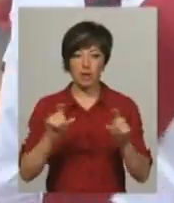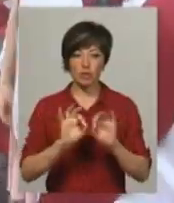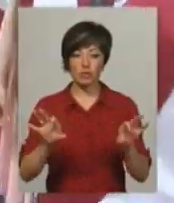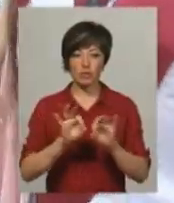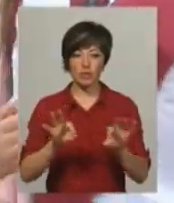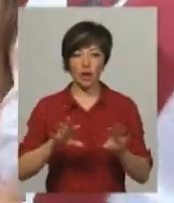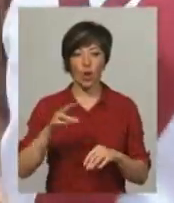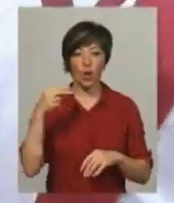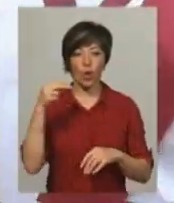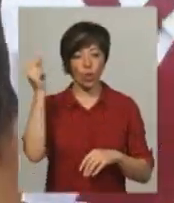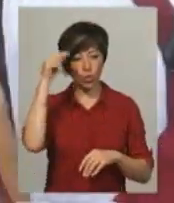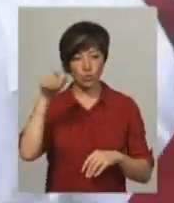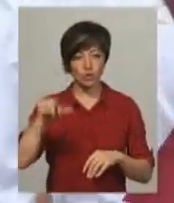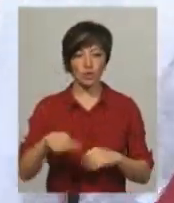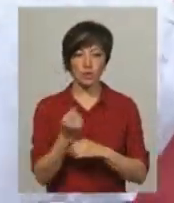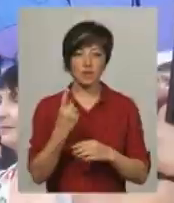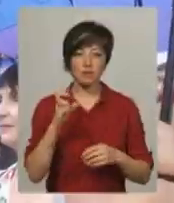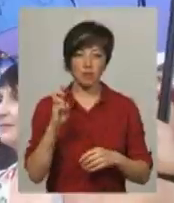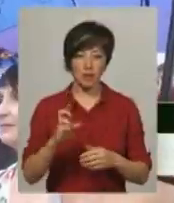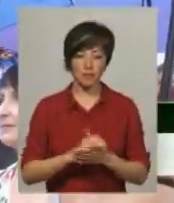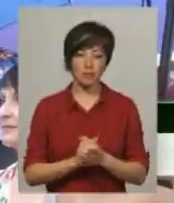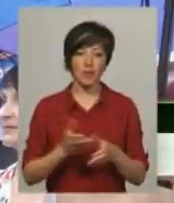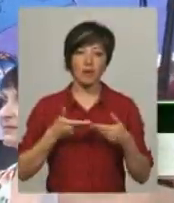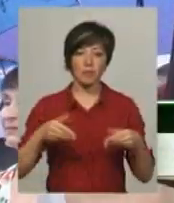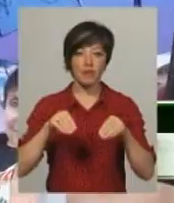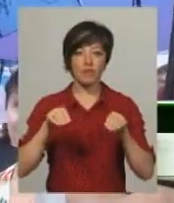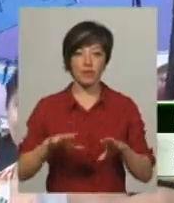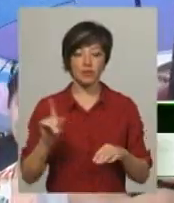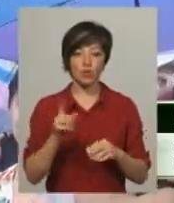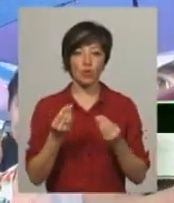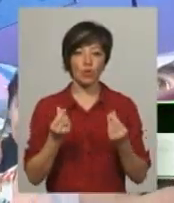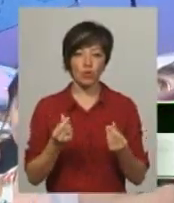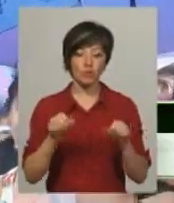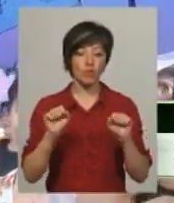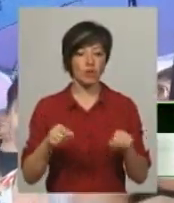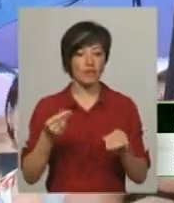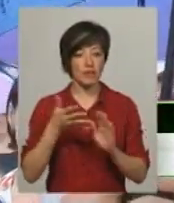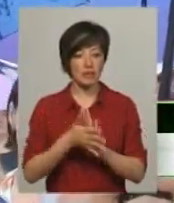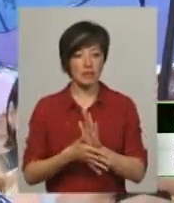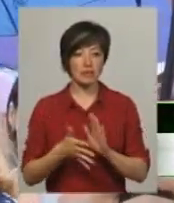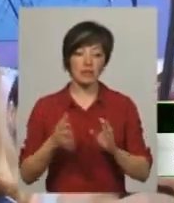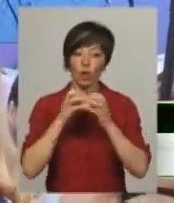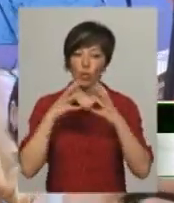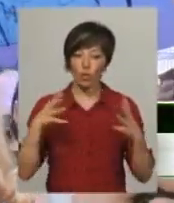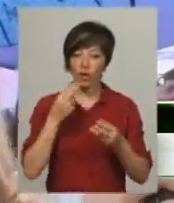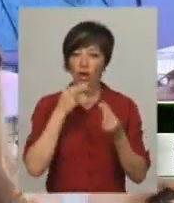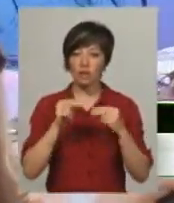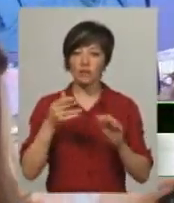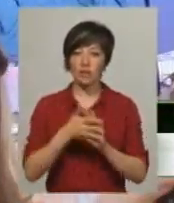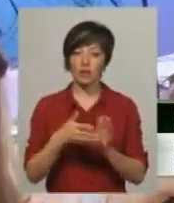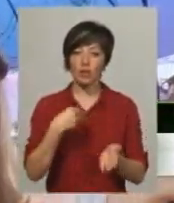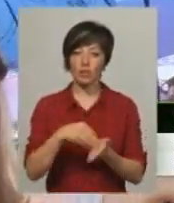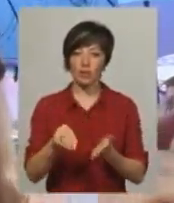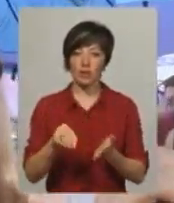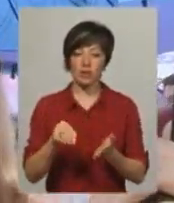розповідає учень 11-го Бен Дмитро Жорник. Ми вирішили, що гроші, які могли б витратити на кульки, ми краще витратимо на покупку